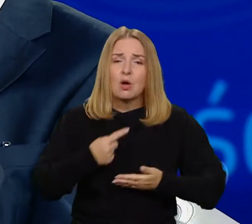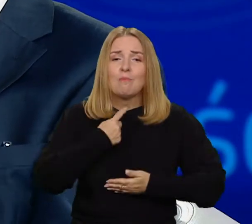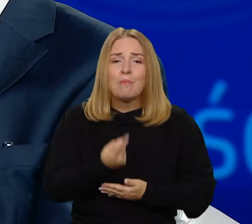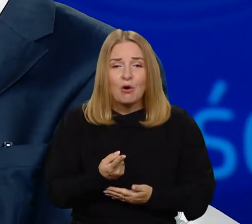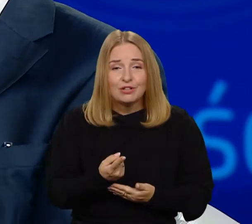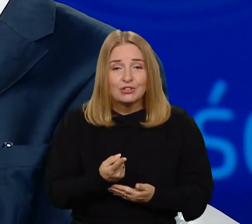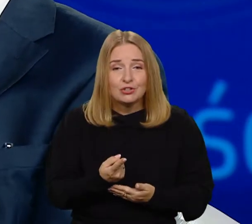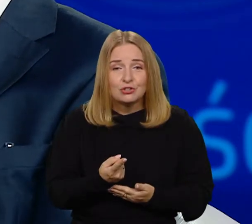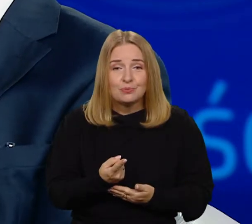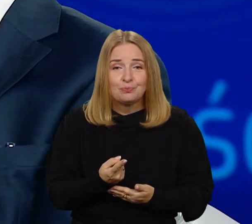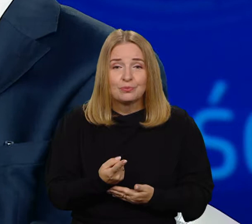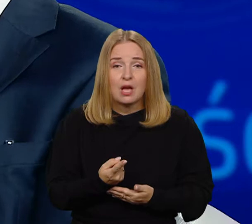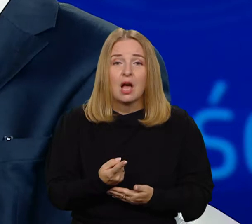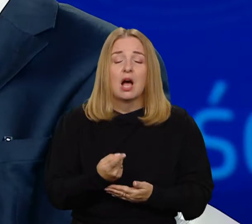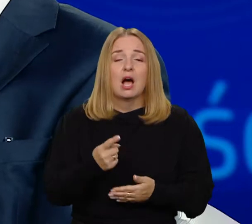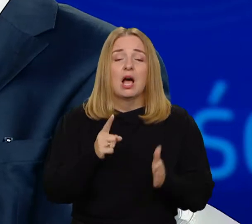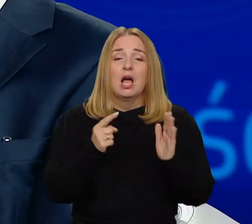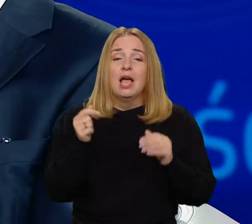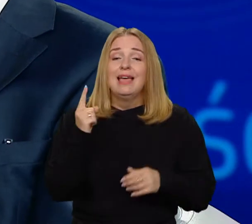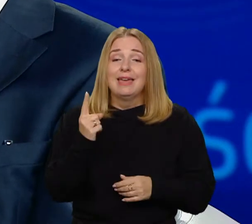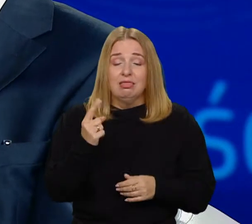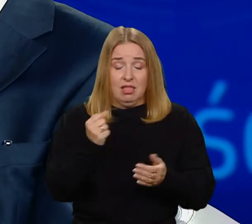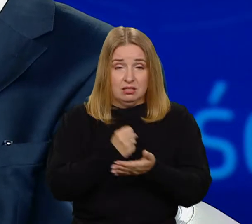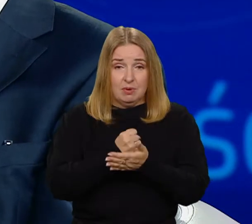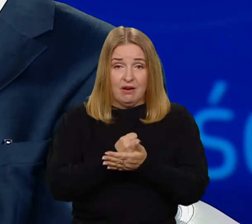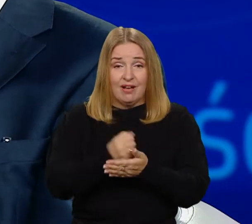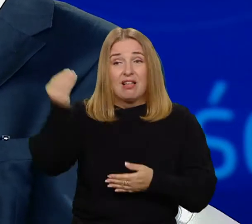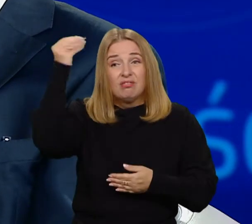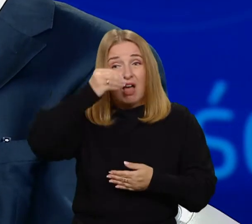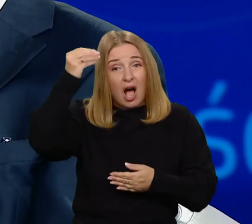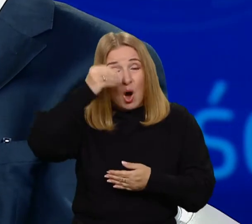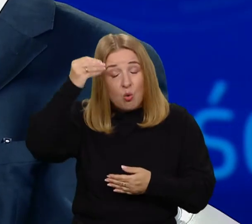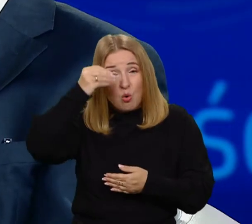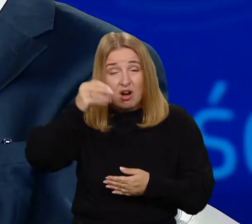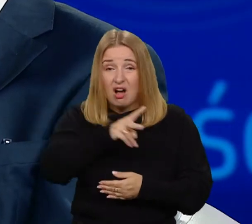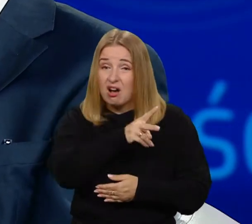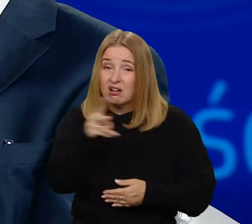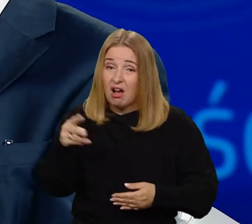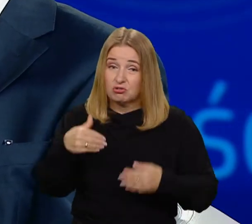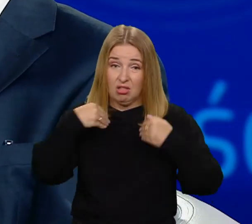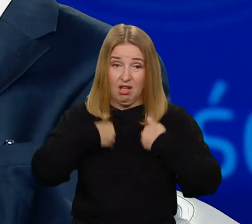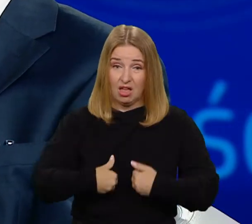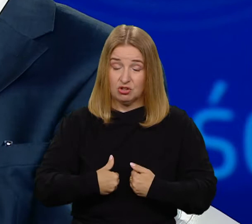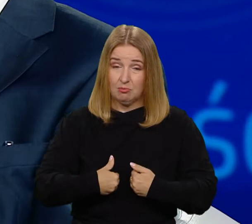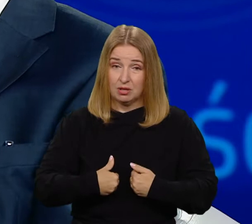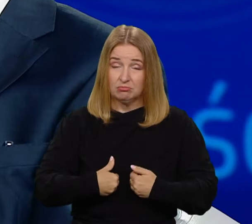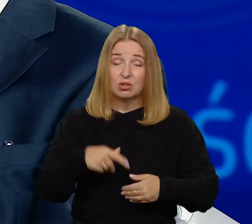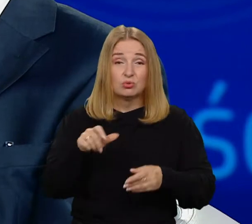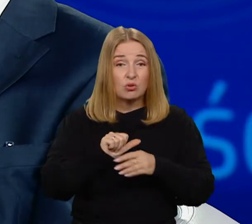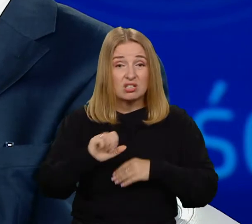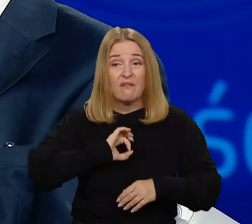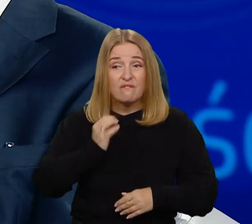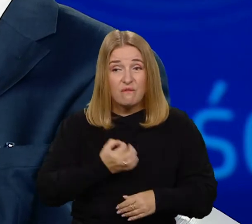a może padło, profesor Zanusio o tym mówił, że uczymy się dla siebie. Jest to tak zwane uczenie autoteliczne,